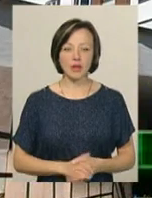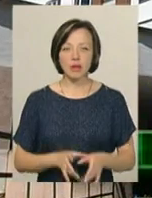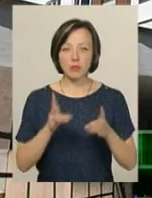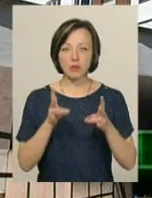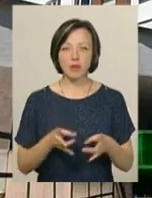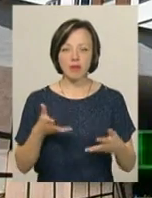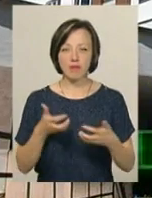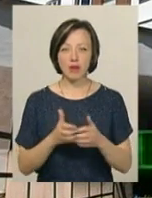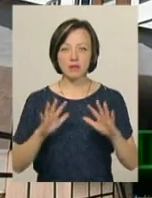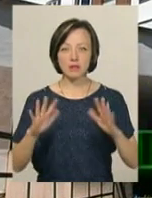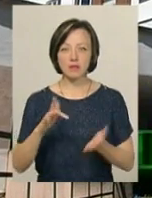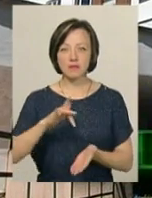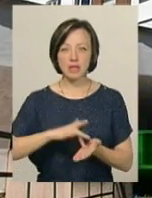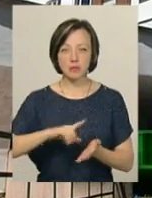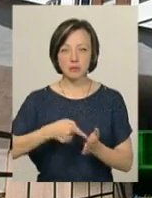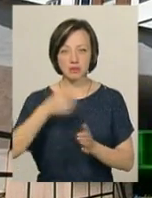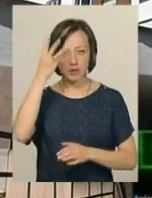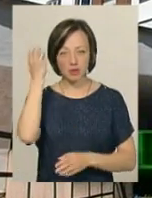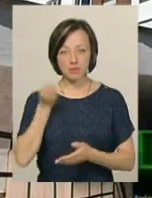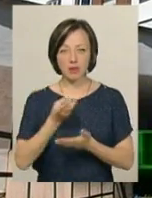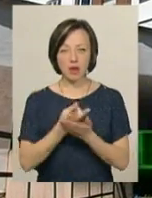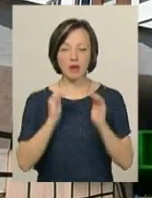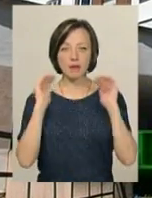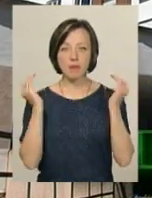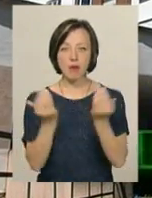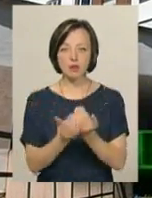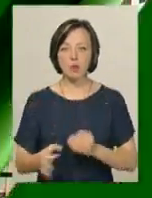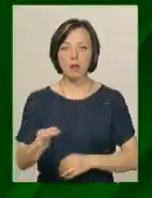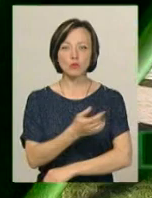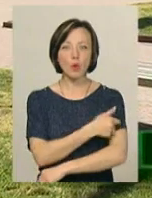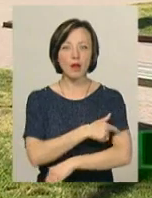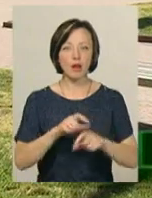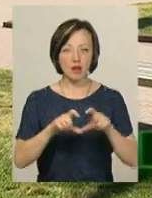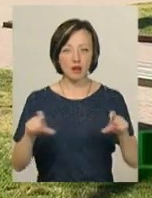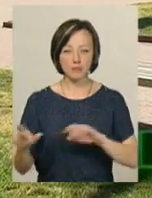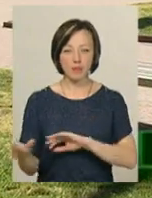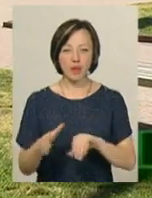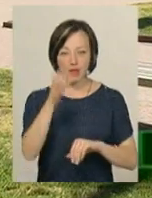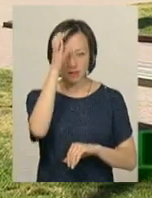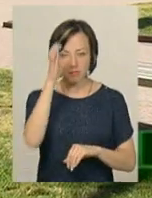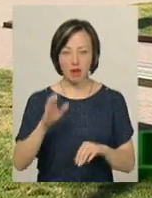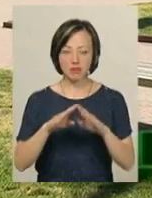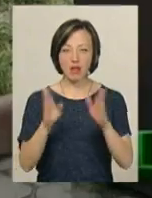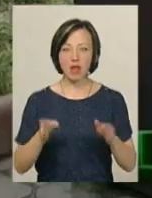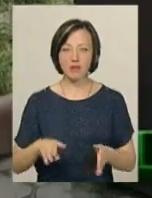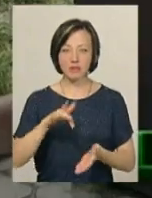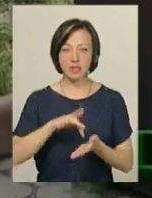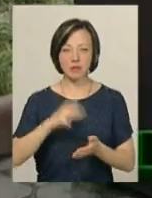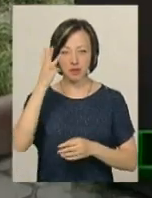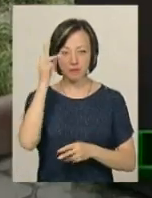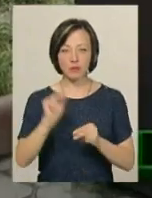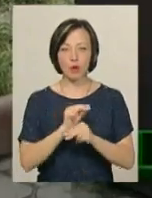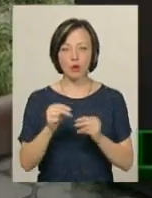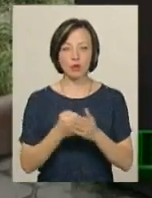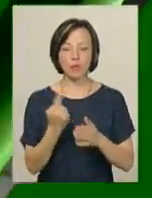у ДТП, що сталося у центрі Хмельницького, перебуває в реанімації обласної лікарні. Смарт-лавки у середмісті обласного центру відремонтують